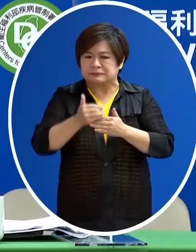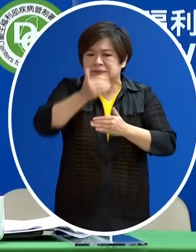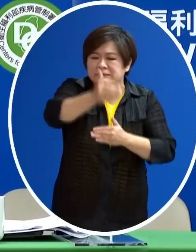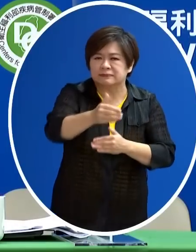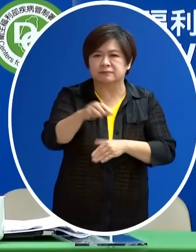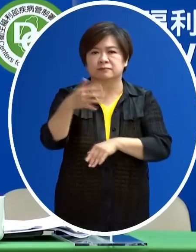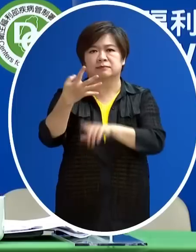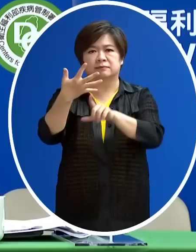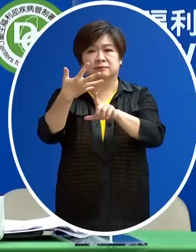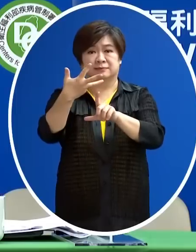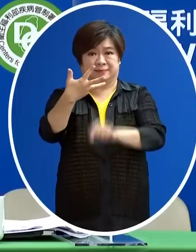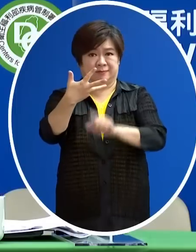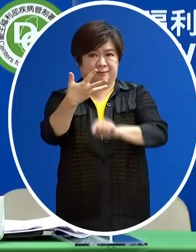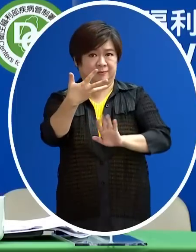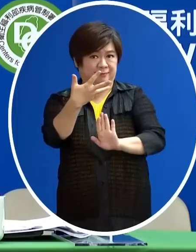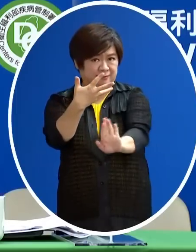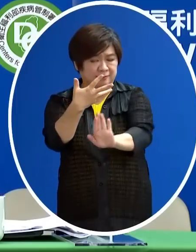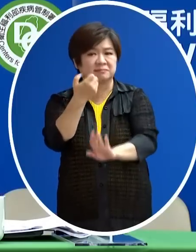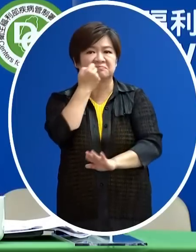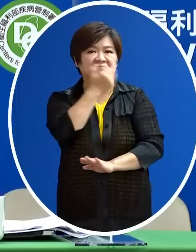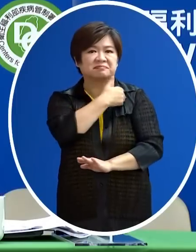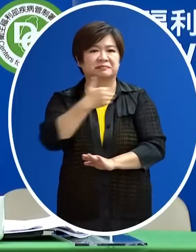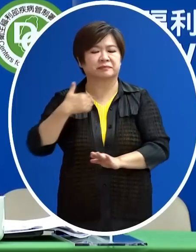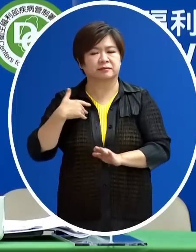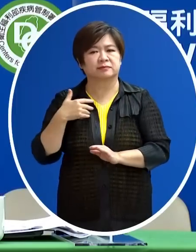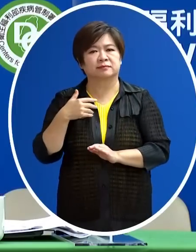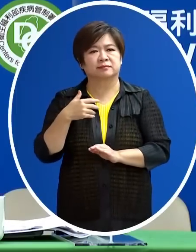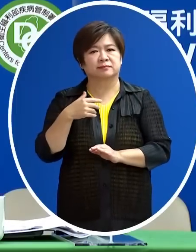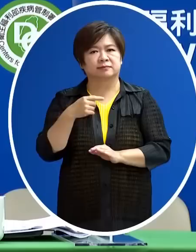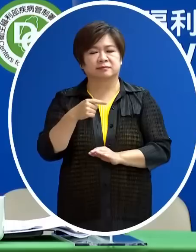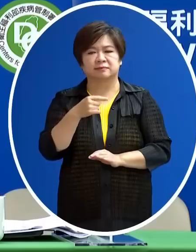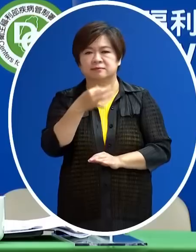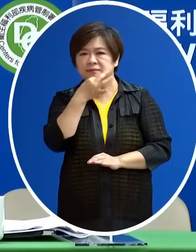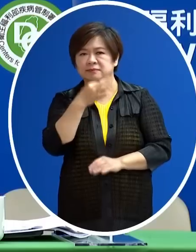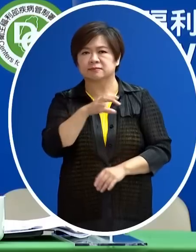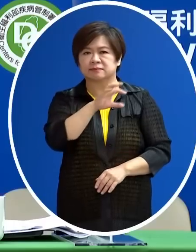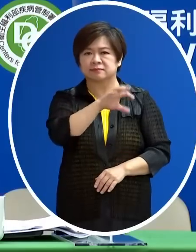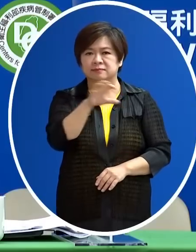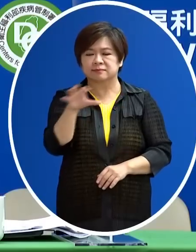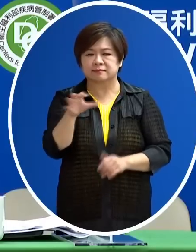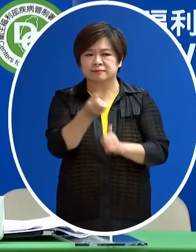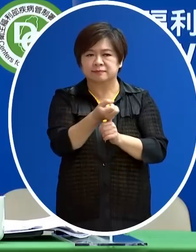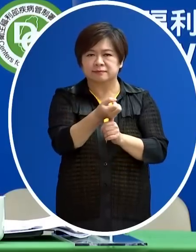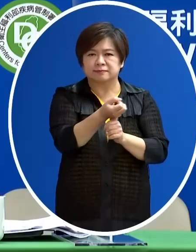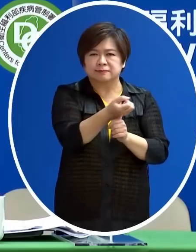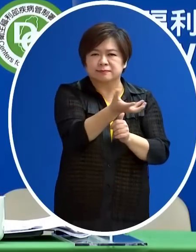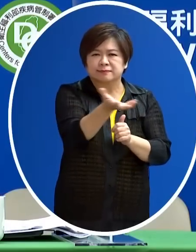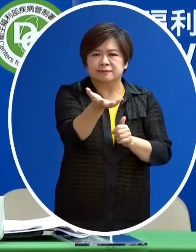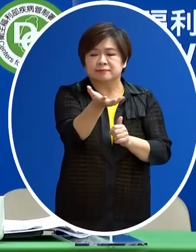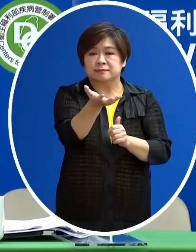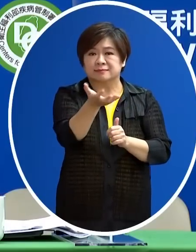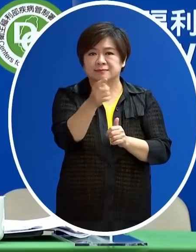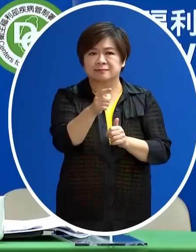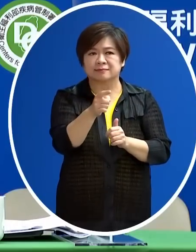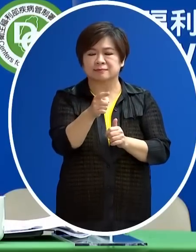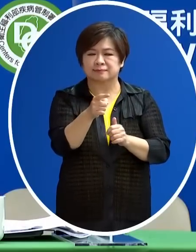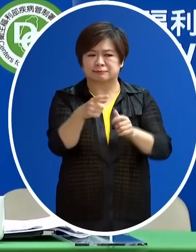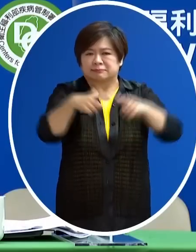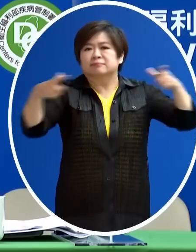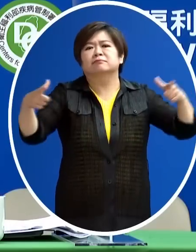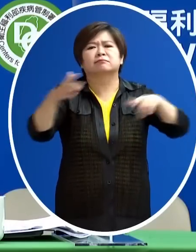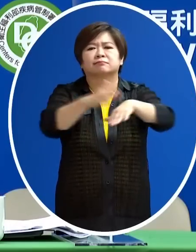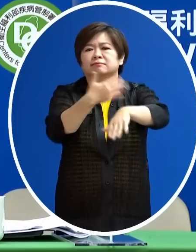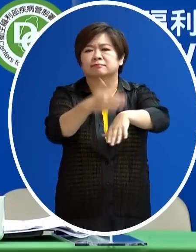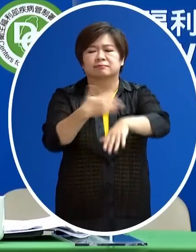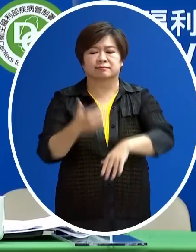左右8月以後才有可能 有可能的一小波那這個部分 事實上